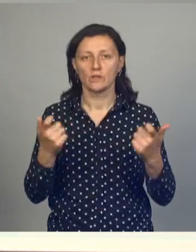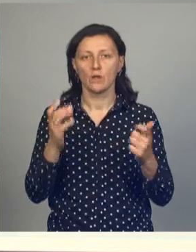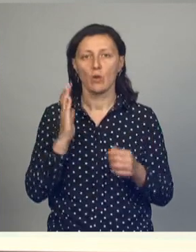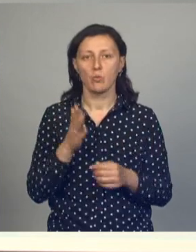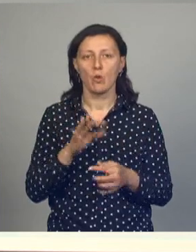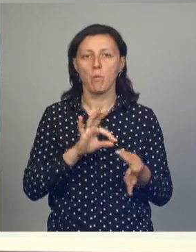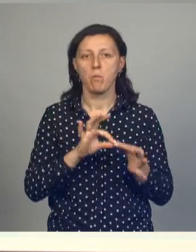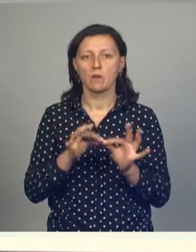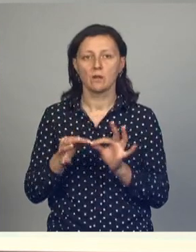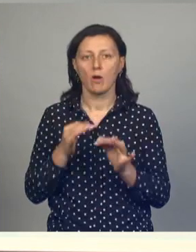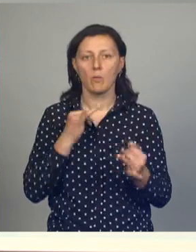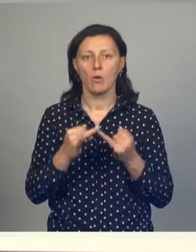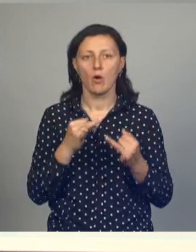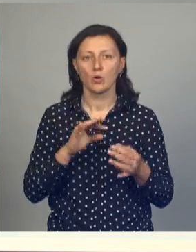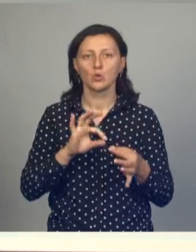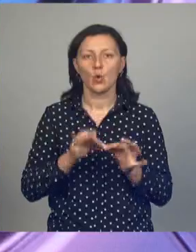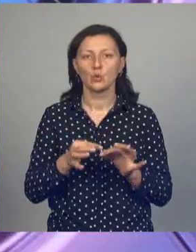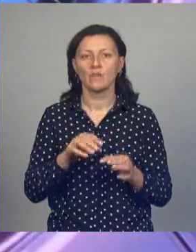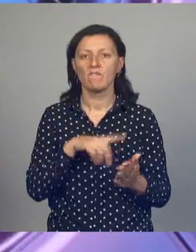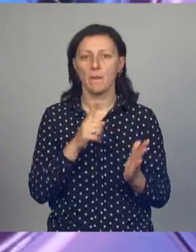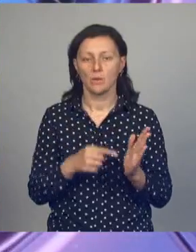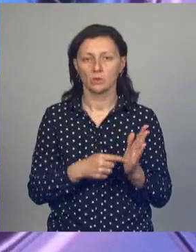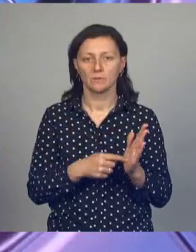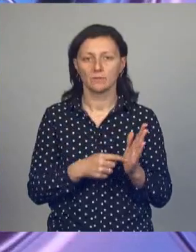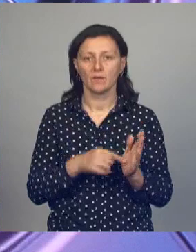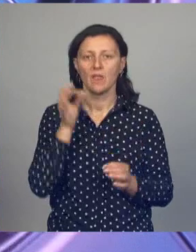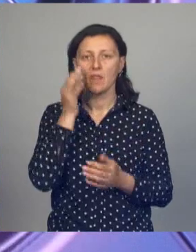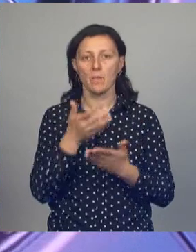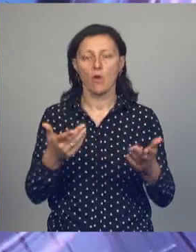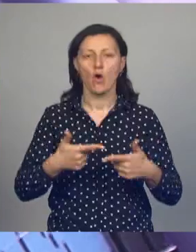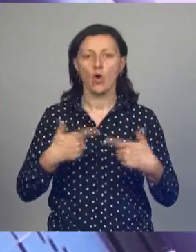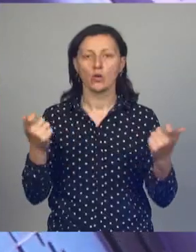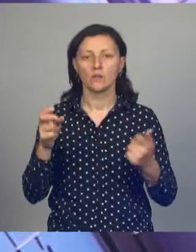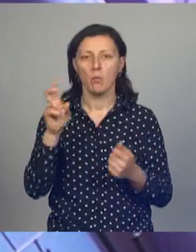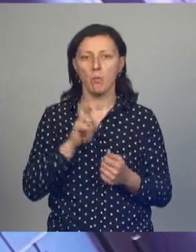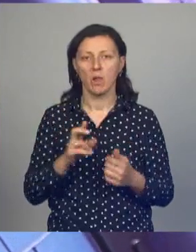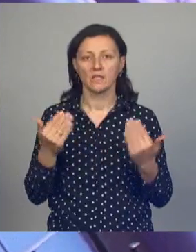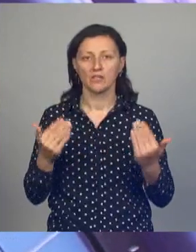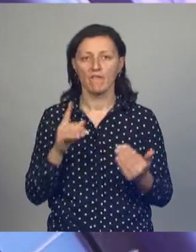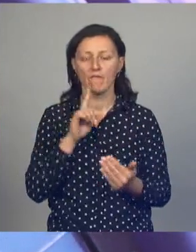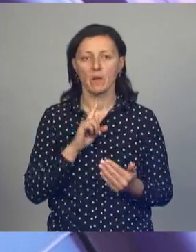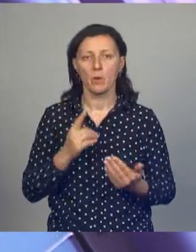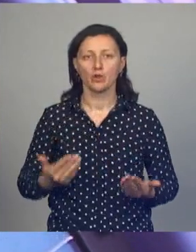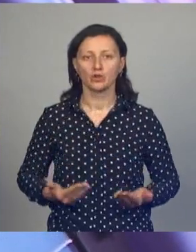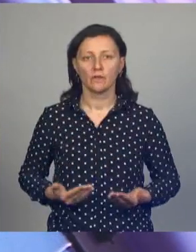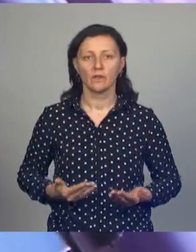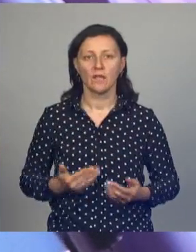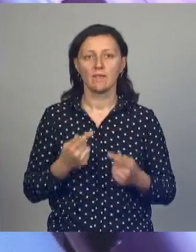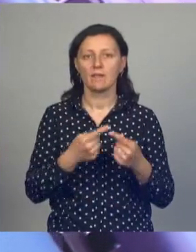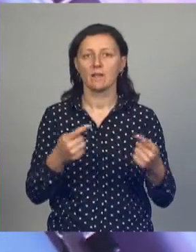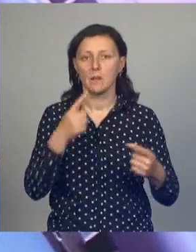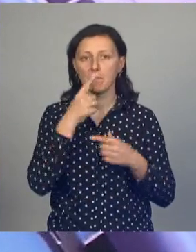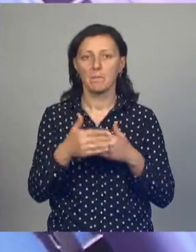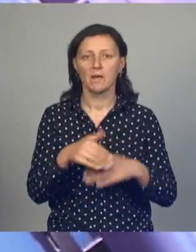детально прорабатывать особенно сложные вопросы. Напомним, в отелях областного центра сейчас временно проживают и жители некоторых